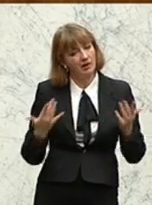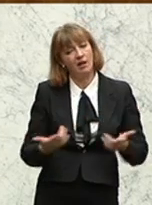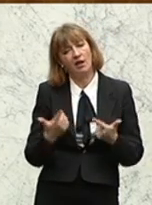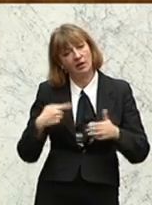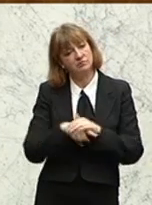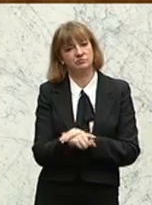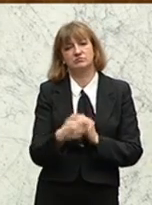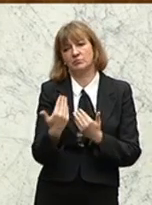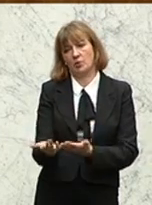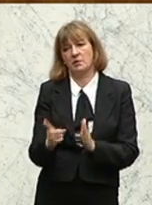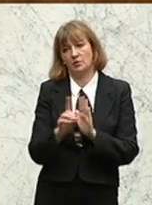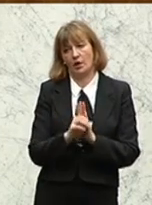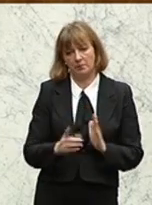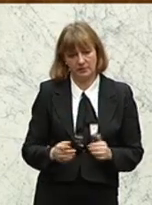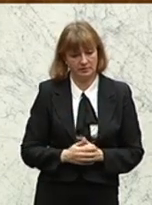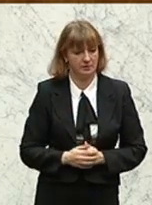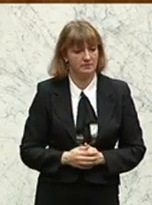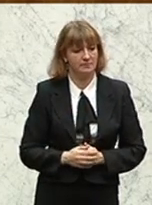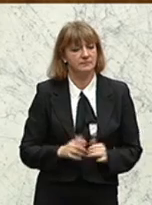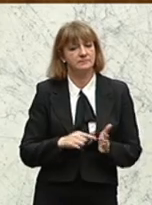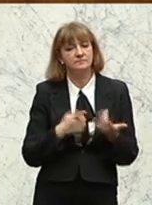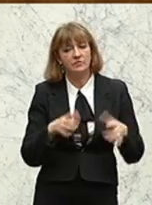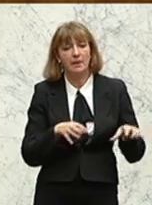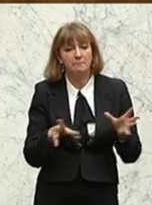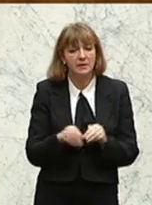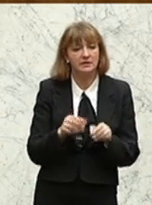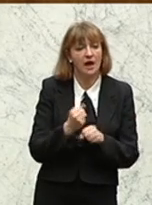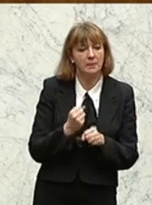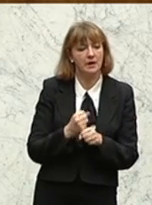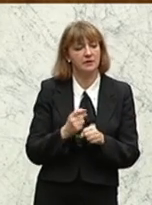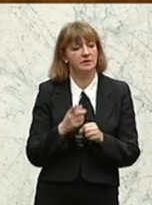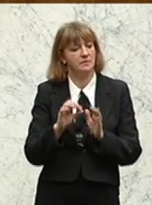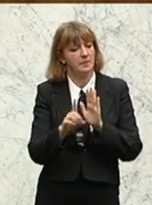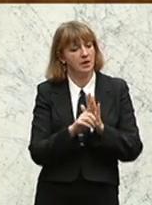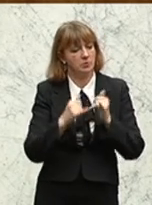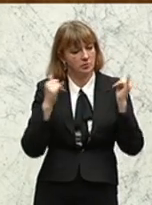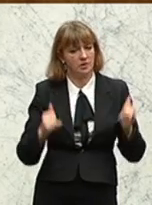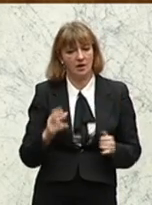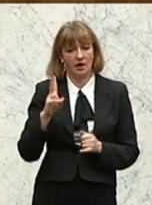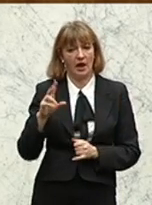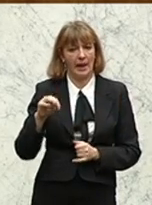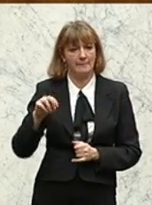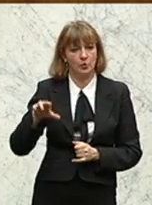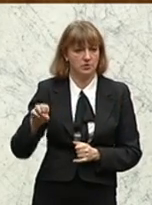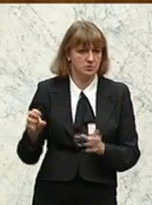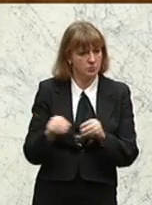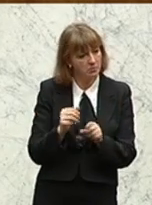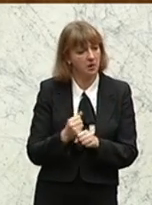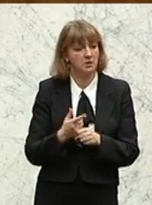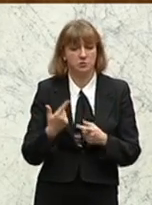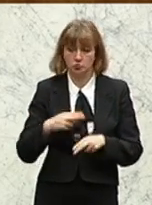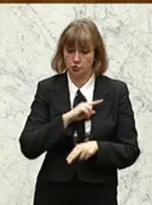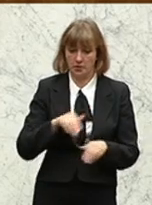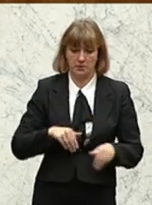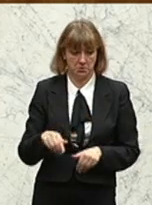Zugang zu Normen und zur Mitarbeit im Normungsinstitut für KMUs vor. Auch wichtig, der zuständige Minister